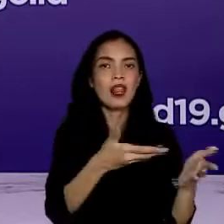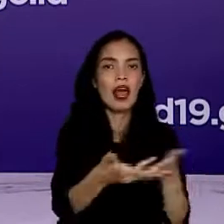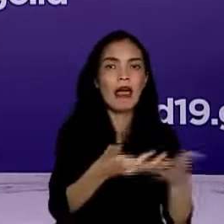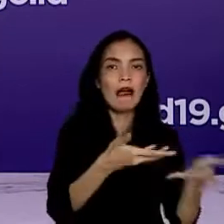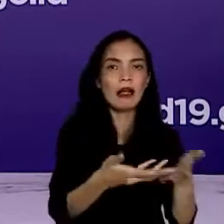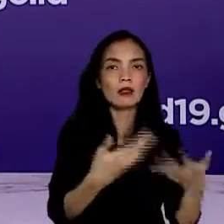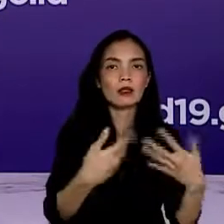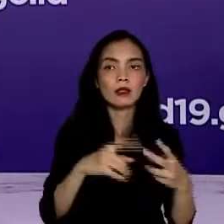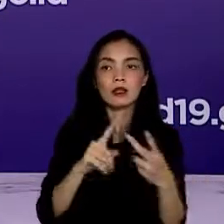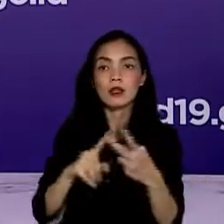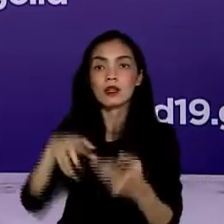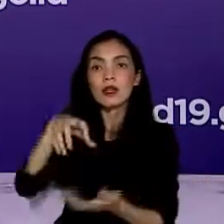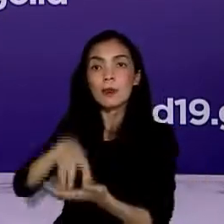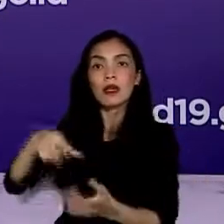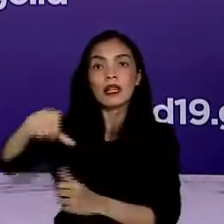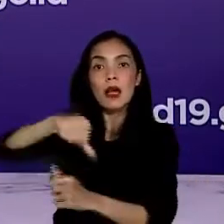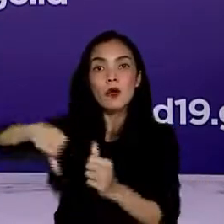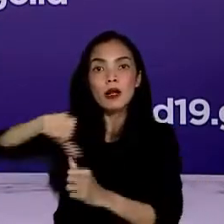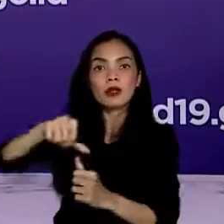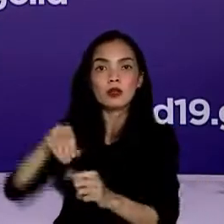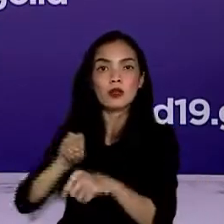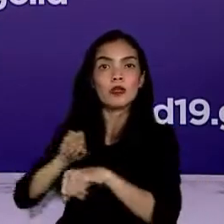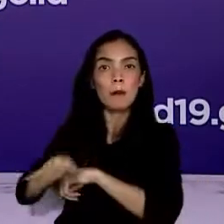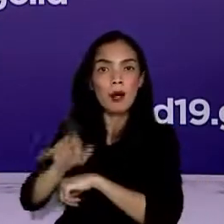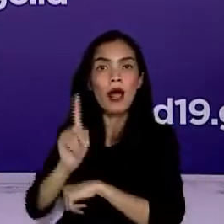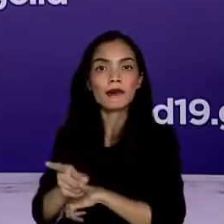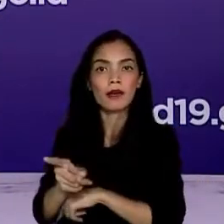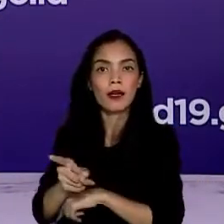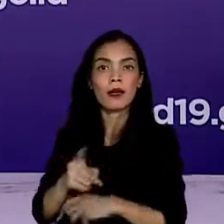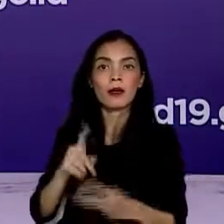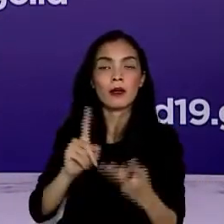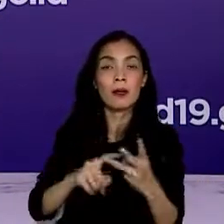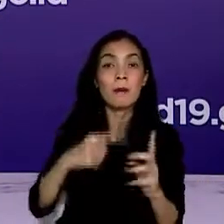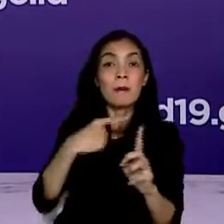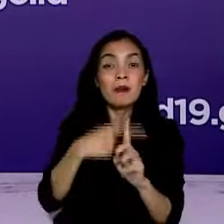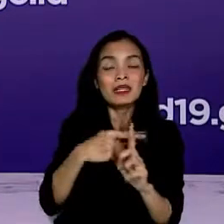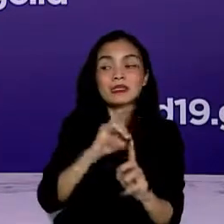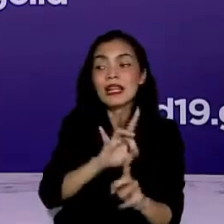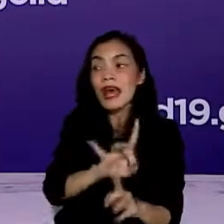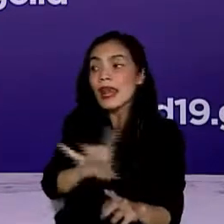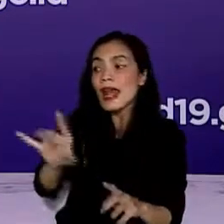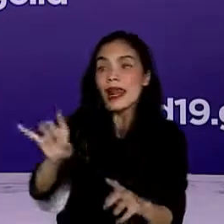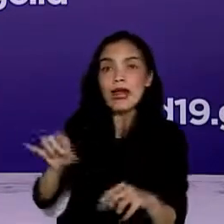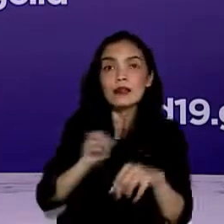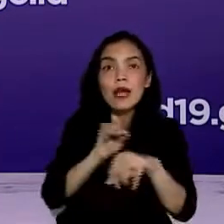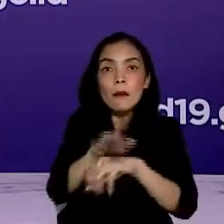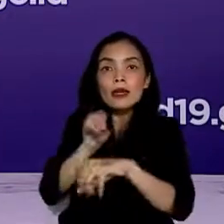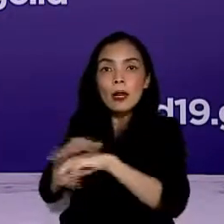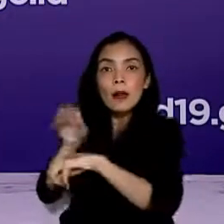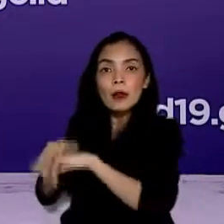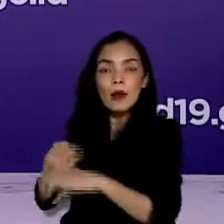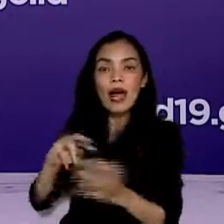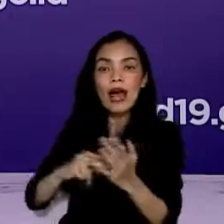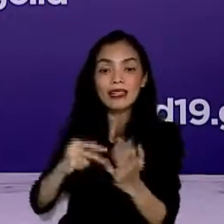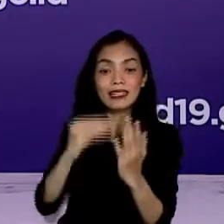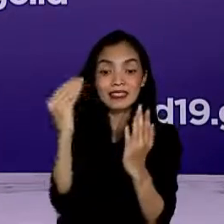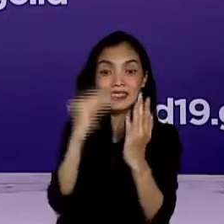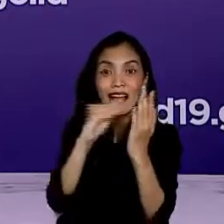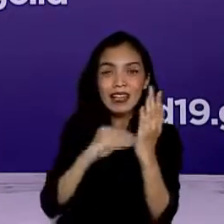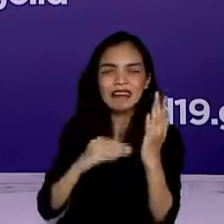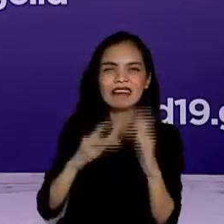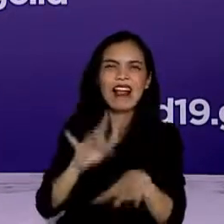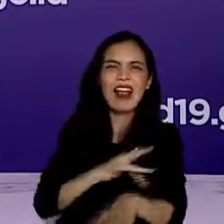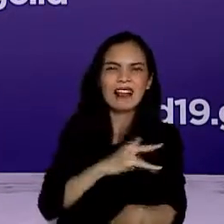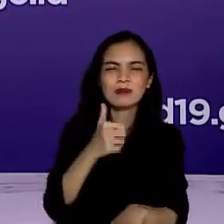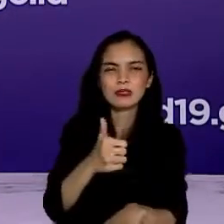serta laboratorium, serta berbagai unsur lainnya sehingga menimbulkan potensi keterlambatan pencatatan. Target